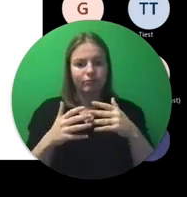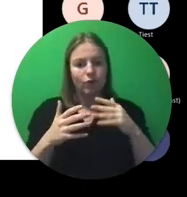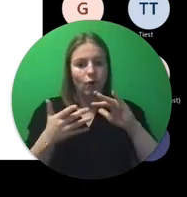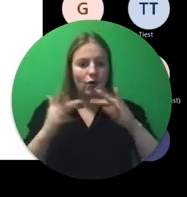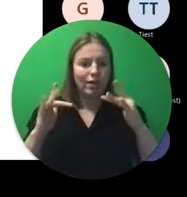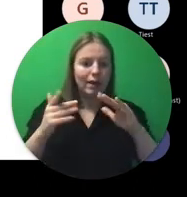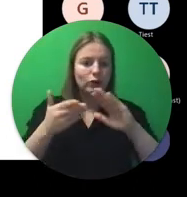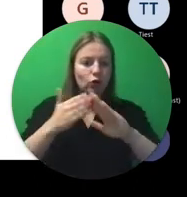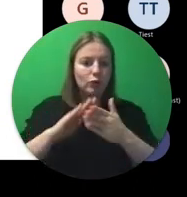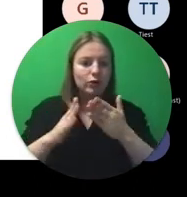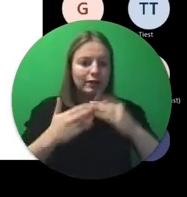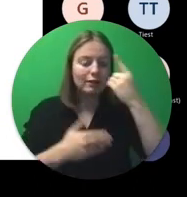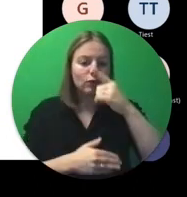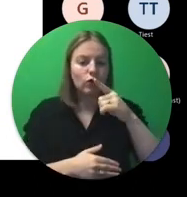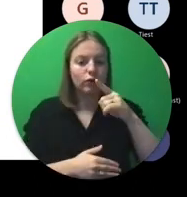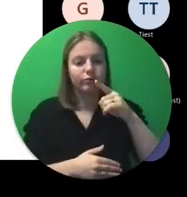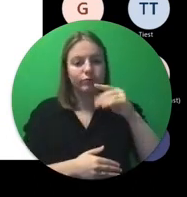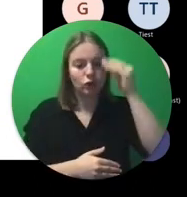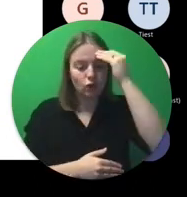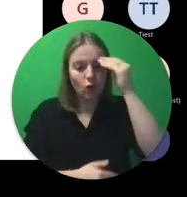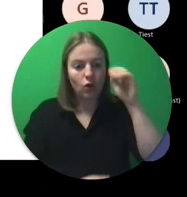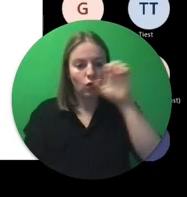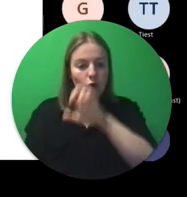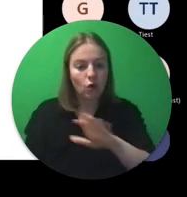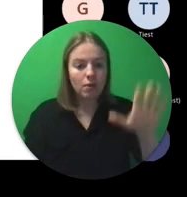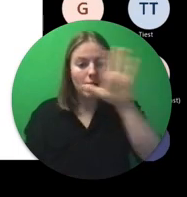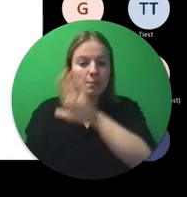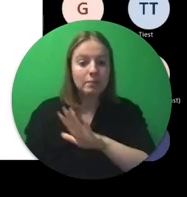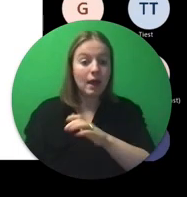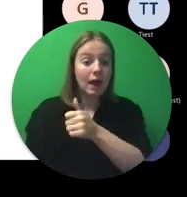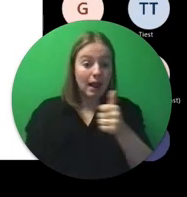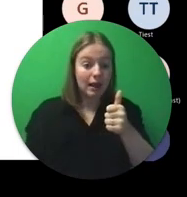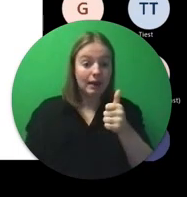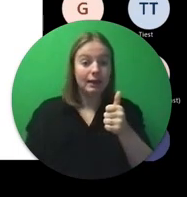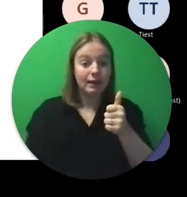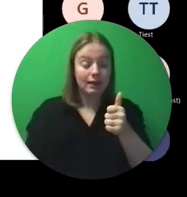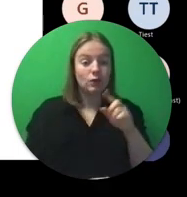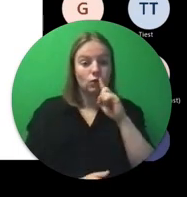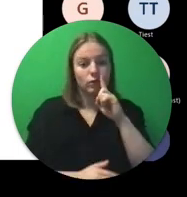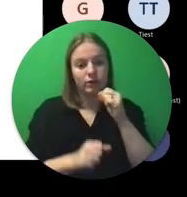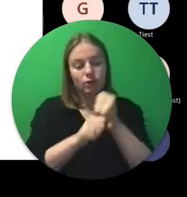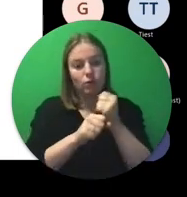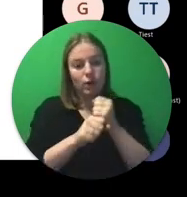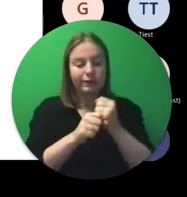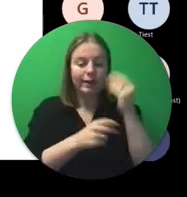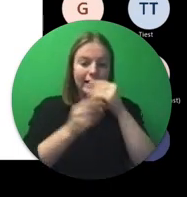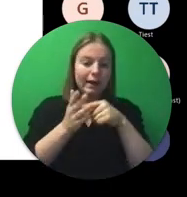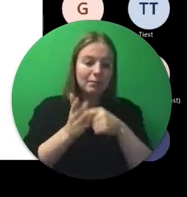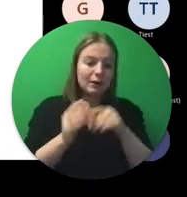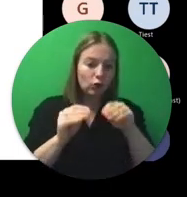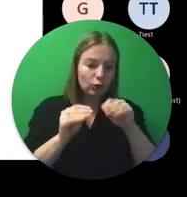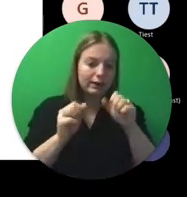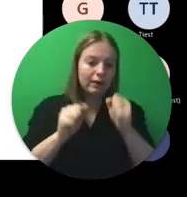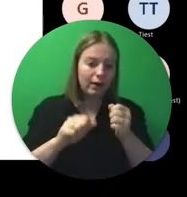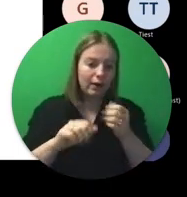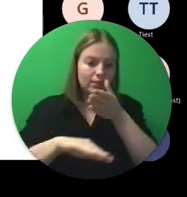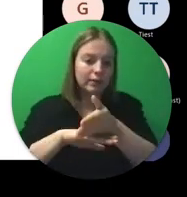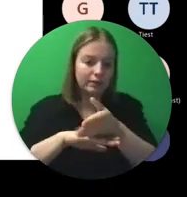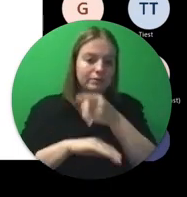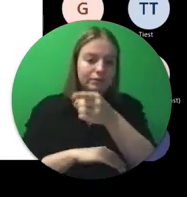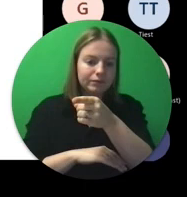in Europa. En het is enkel toegankelijk voor al wie werkzaam is binnen leerplichtonderwijs.